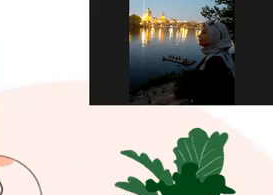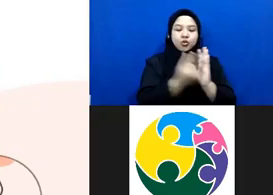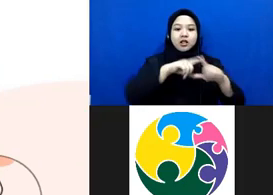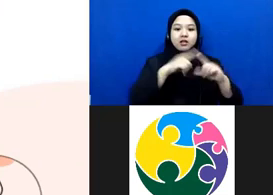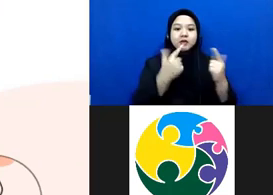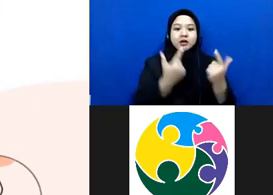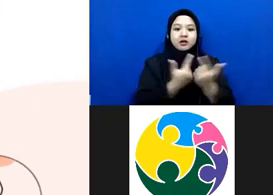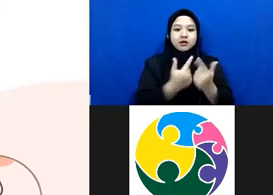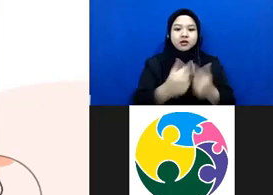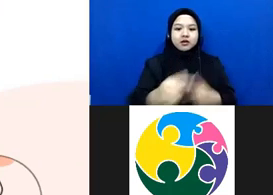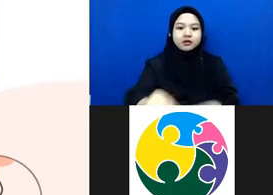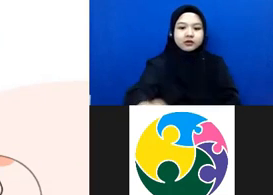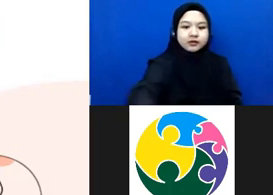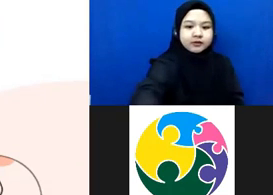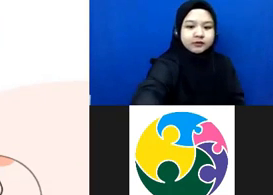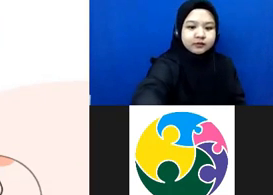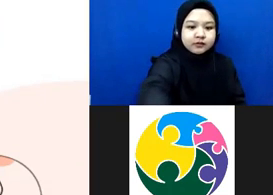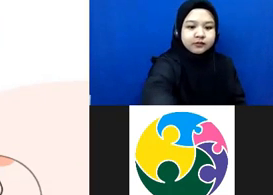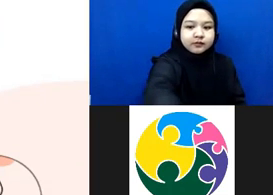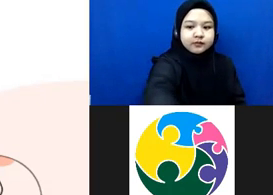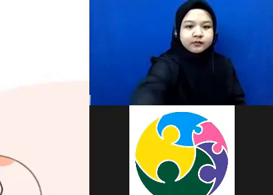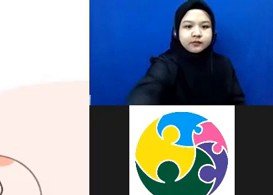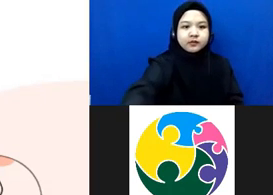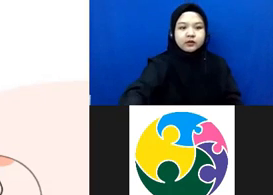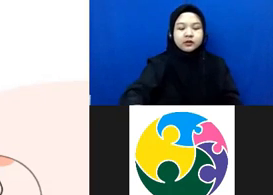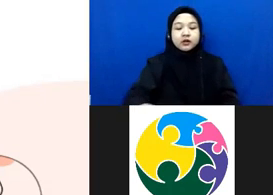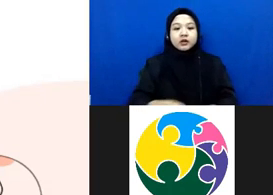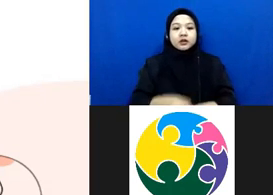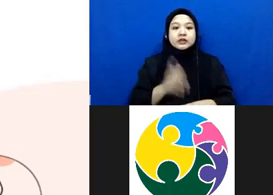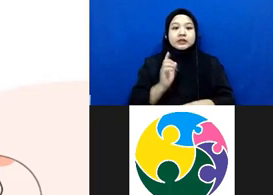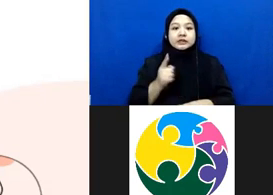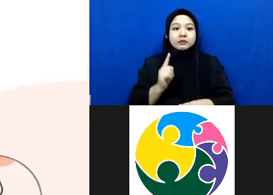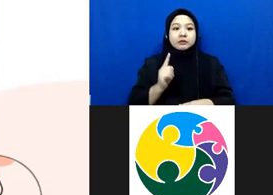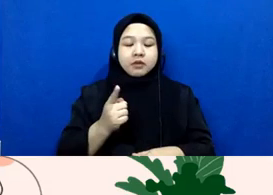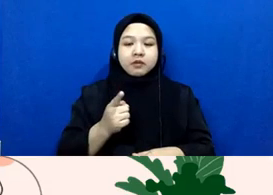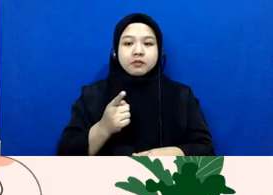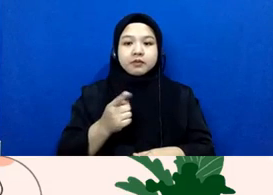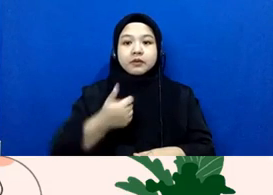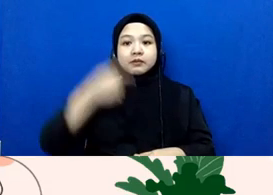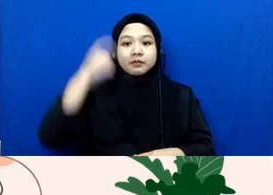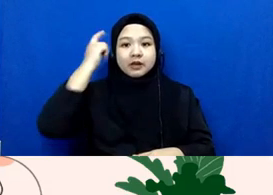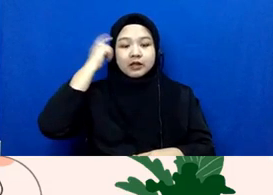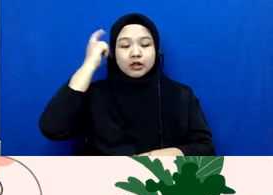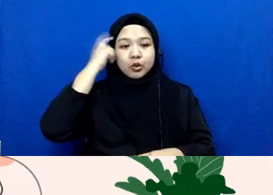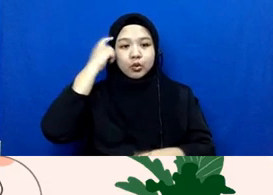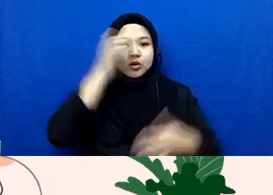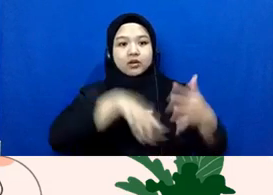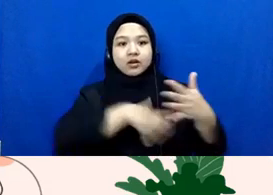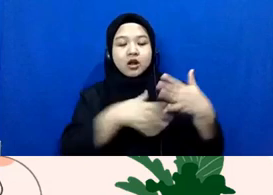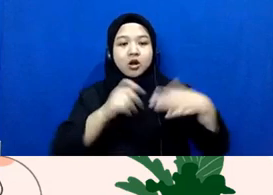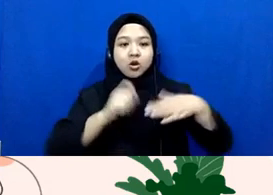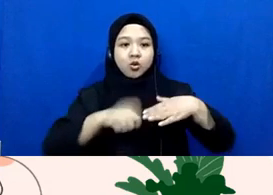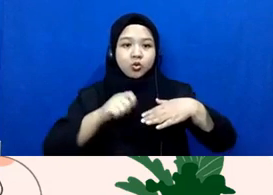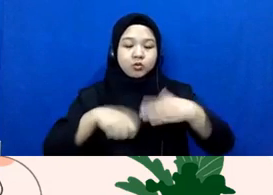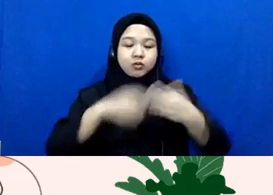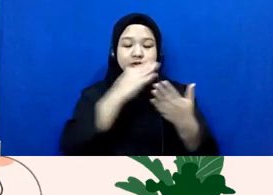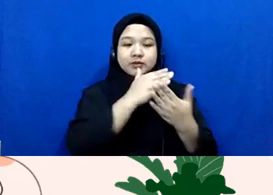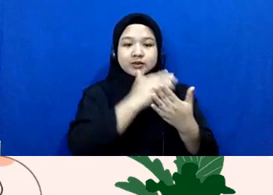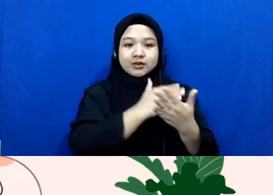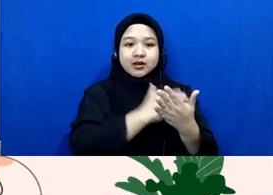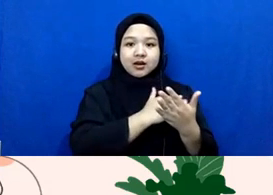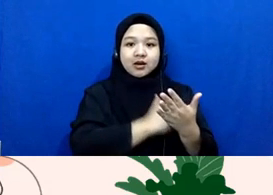tadi saya sebutin yang dari badilum sama badilak karena dengan pengetahuan dari kerangka hukum dan kebijakan inilah teman-teman